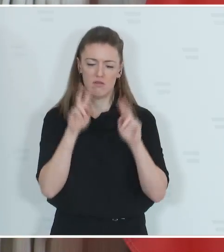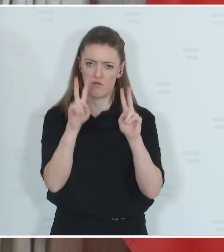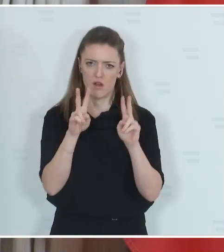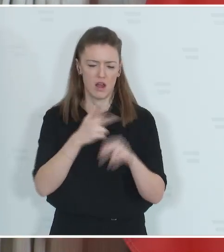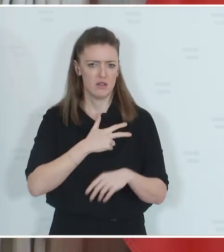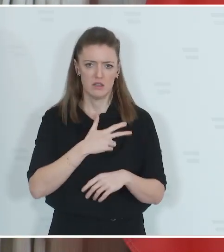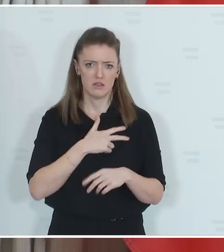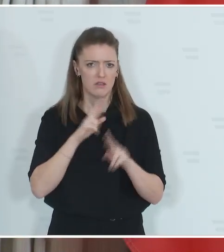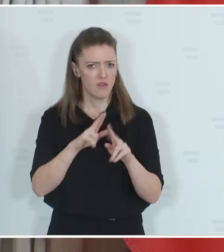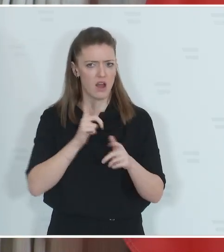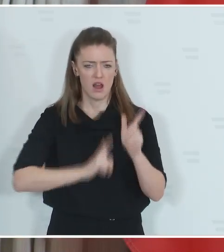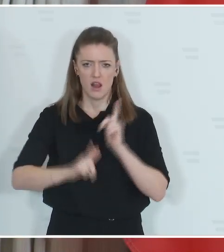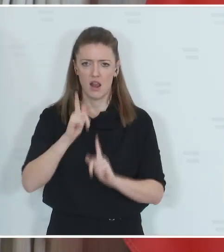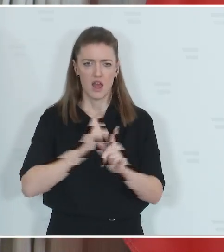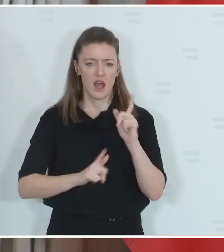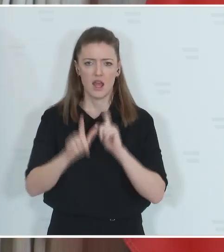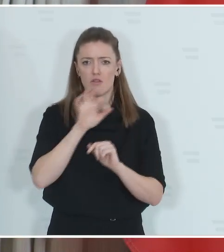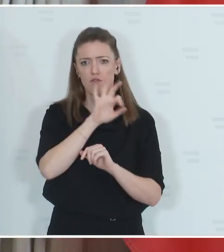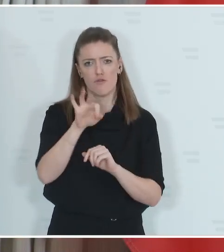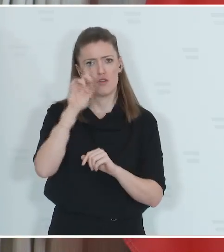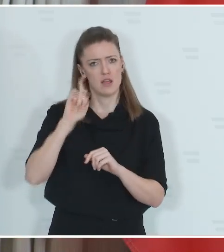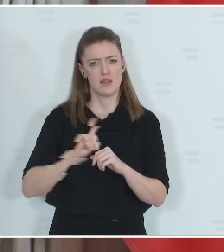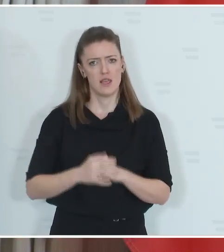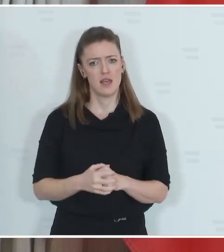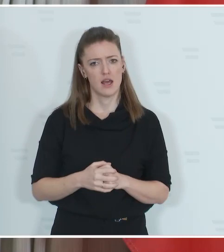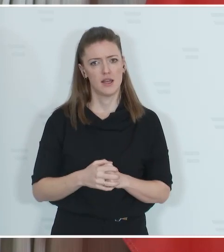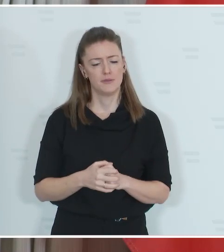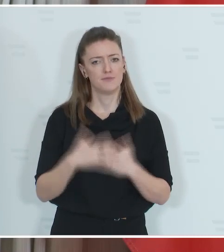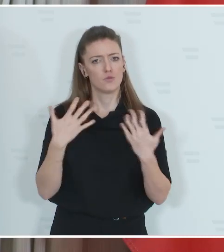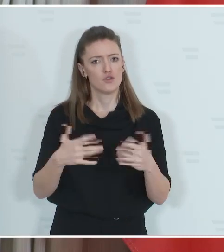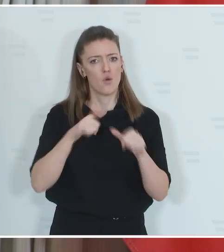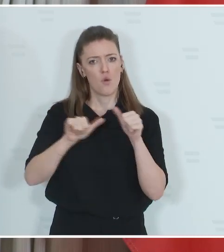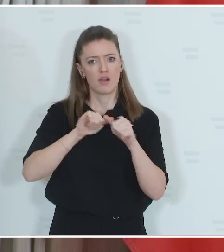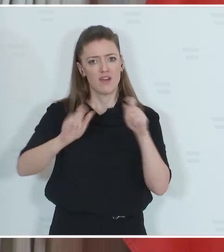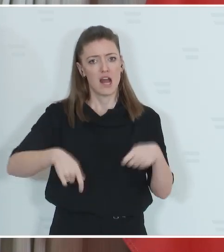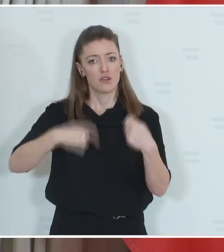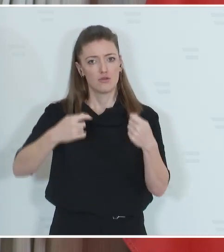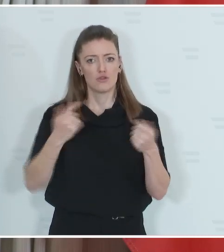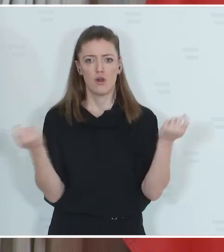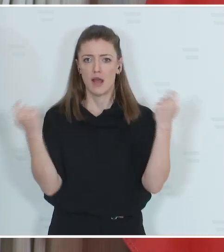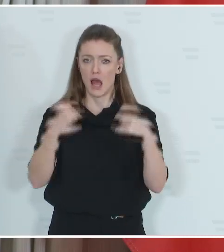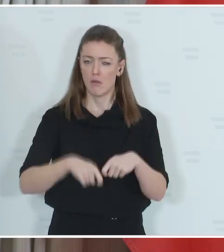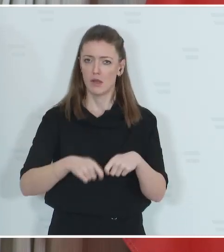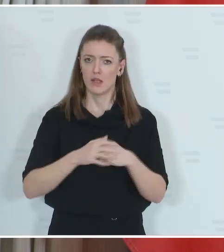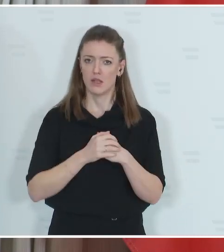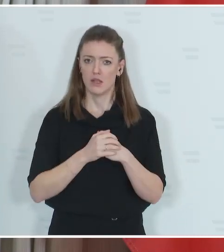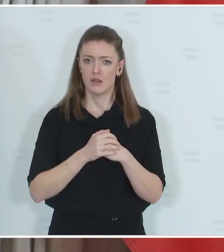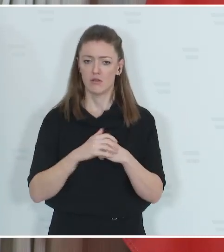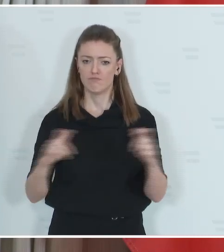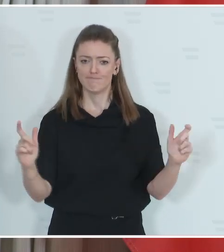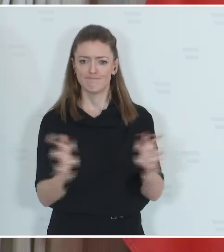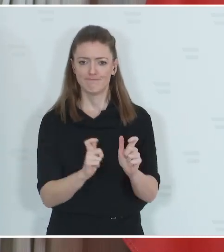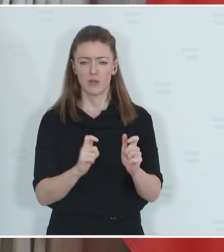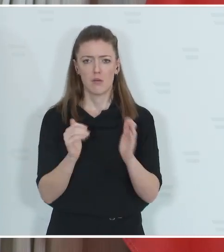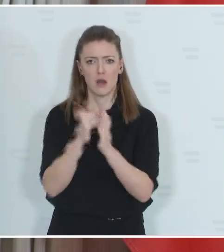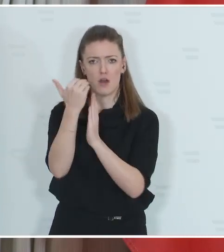wirkliches Leid auch bei Tieren und diese Qualzucht zu beenden und da Regelungen